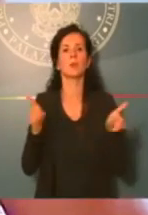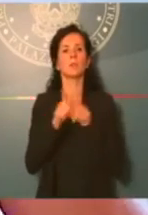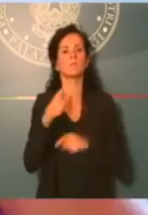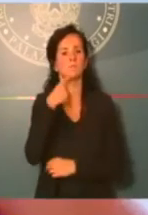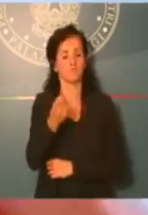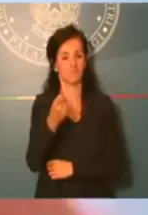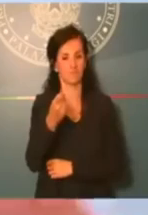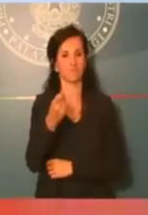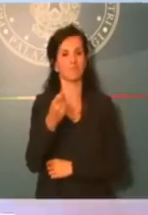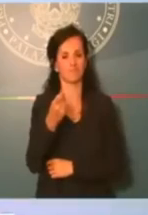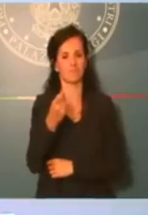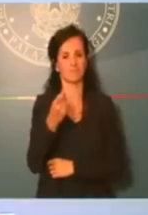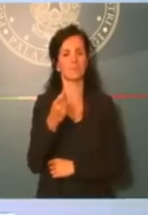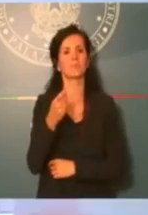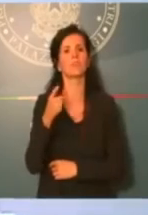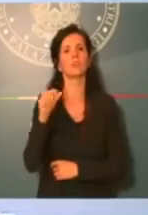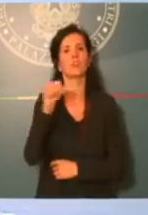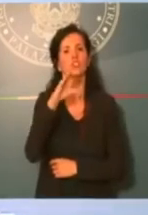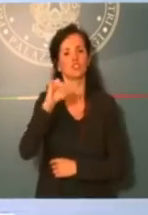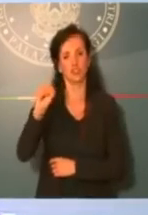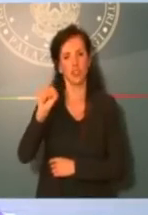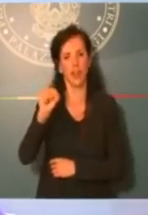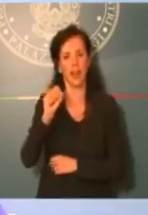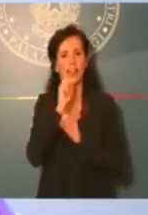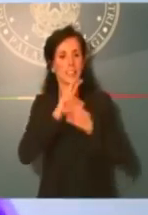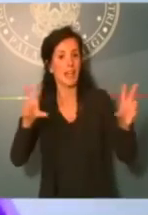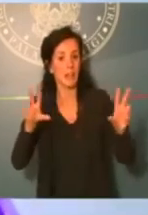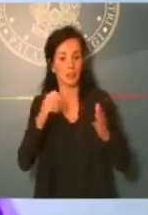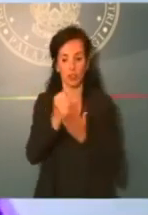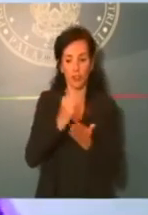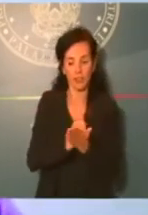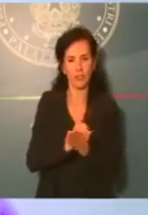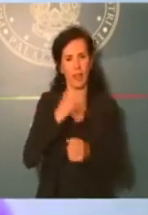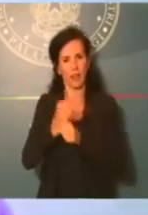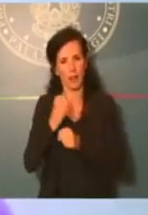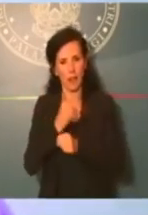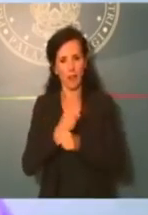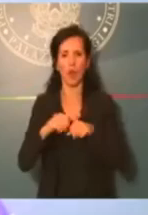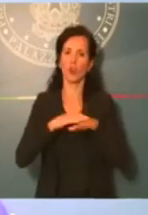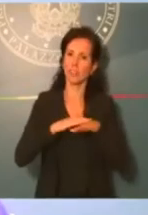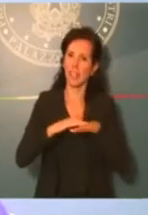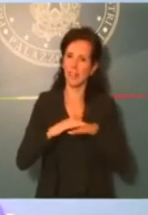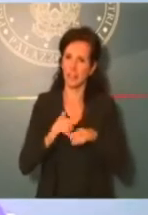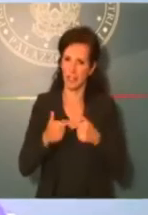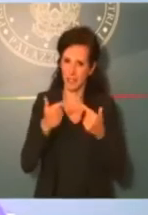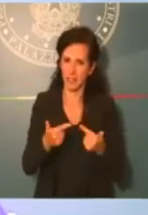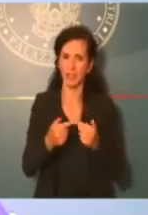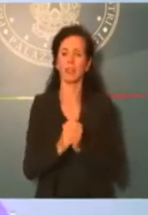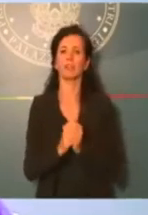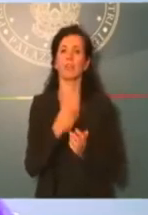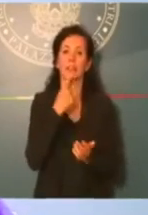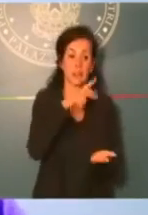scia della segnalazione certificata all'inizio dei lavori, della conferenza dei servizi o anche per esempio del silenzio e senso tra